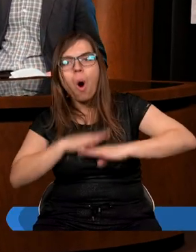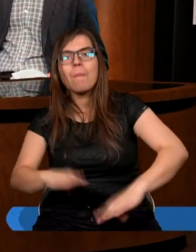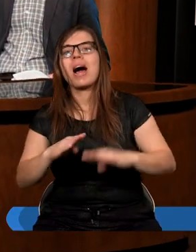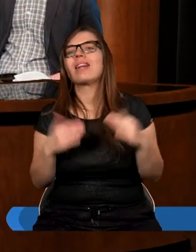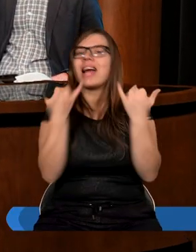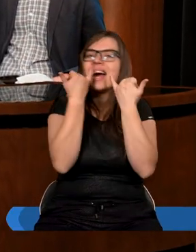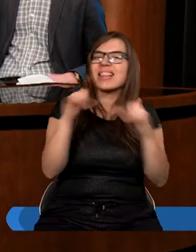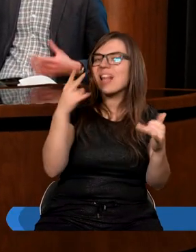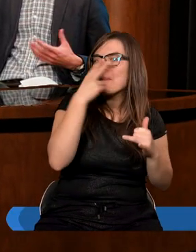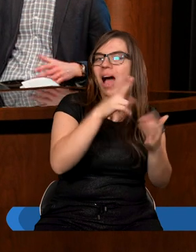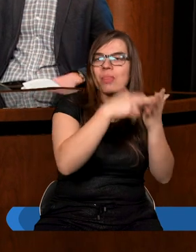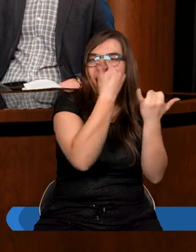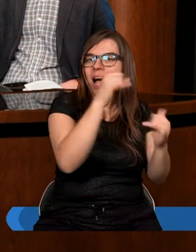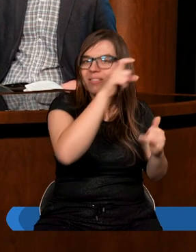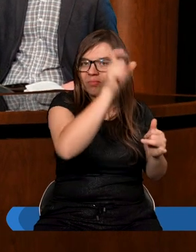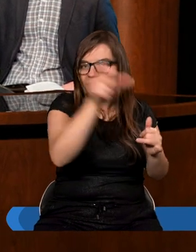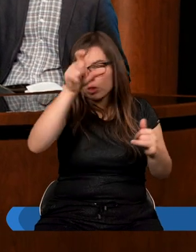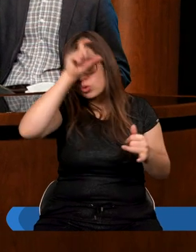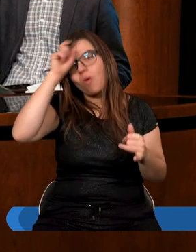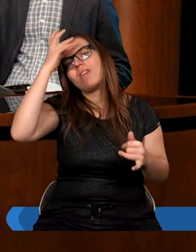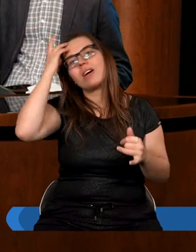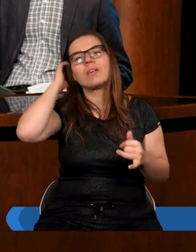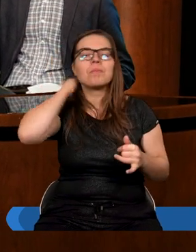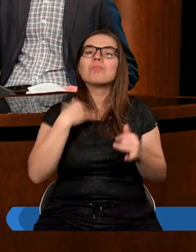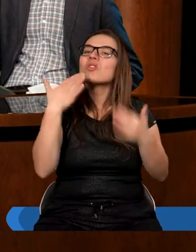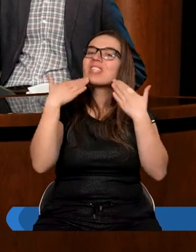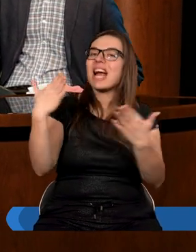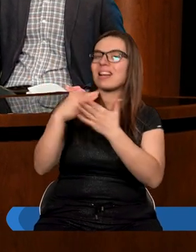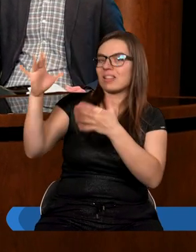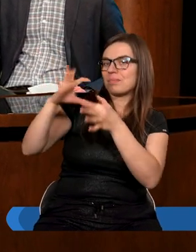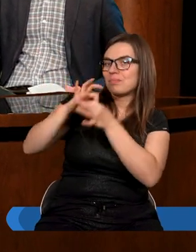na drugiego człowieka, na siebie samych również.